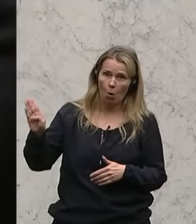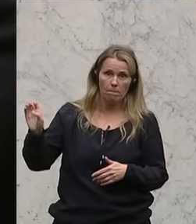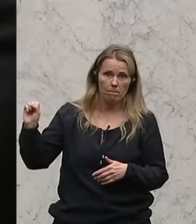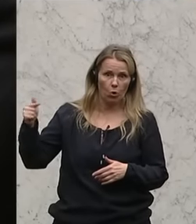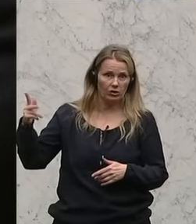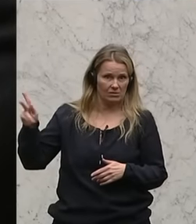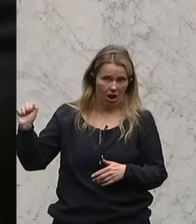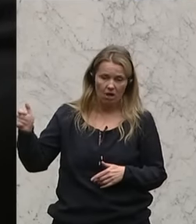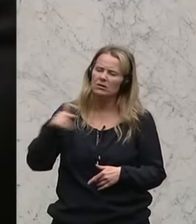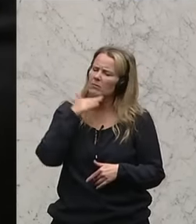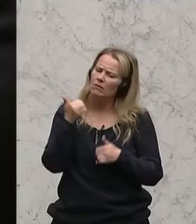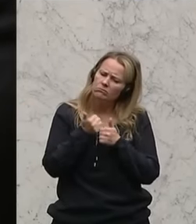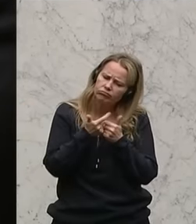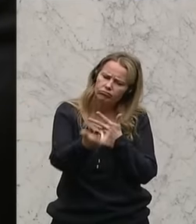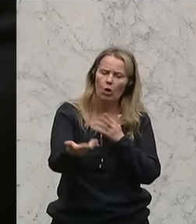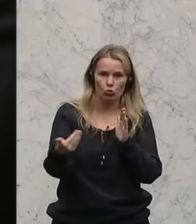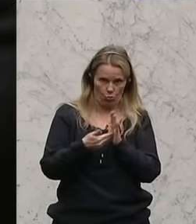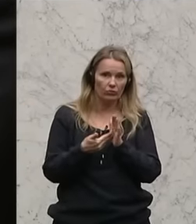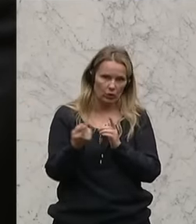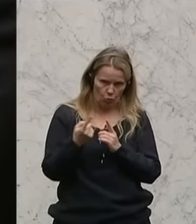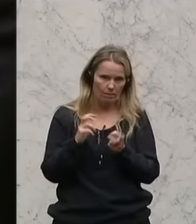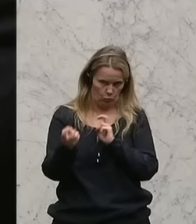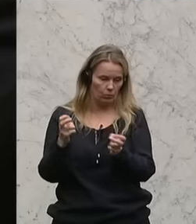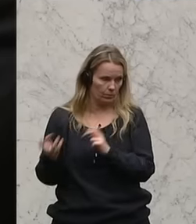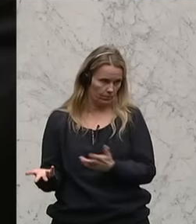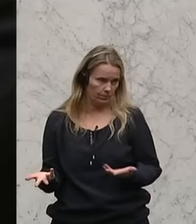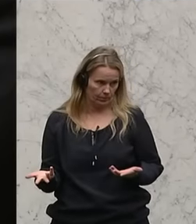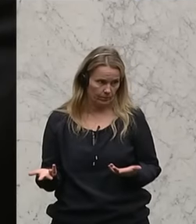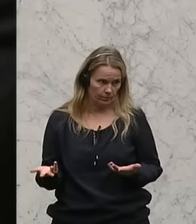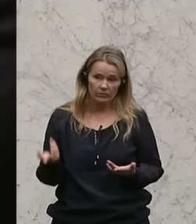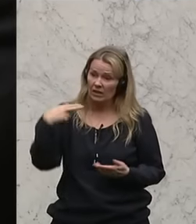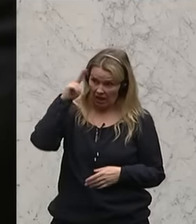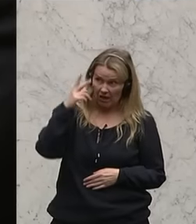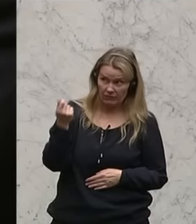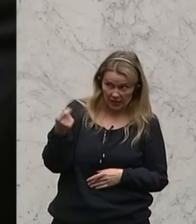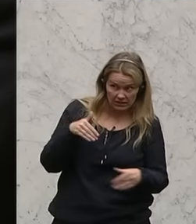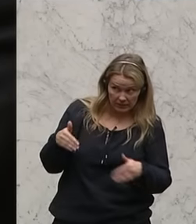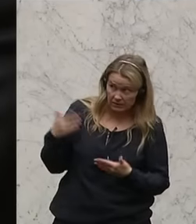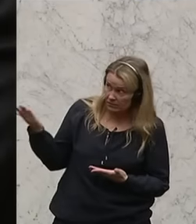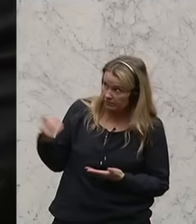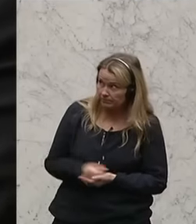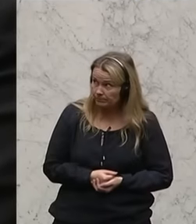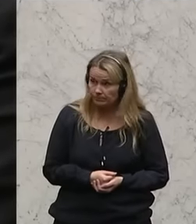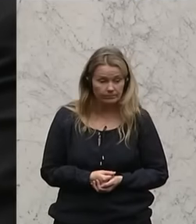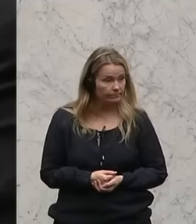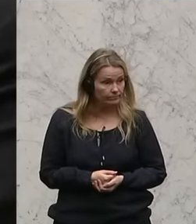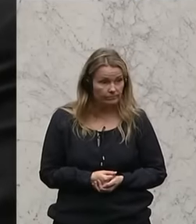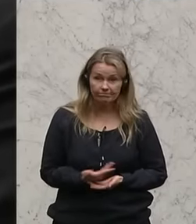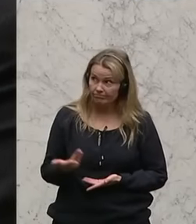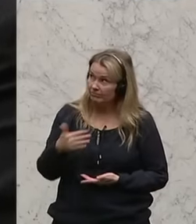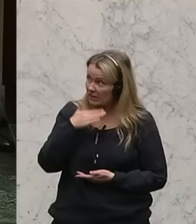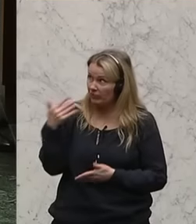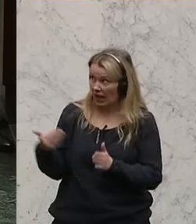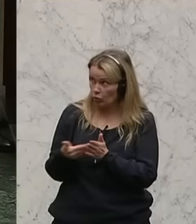Eine Vielzahl an Notwendigkeiten, Herr Finanzminister, eine